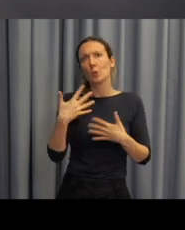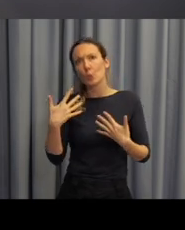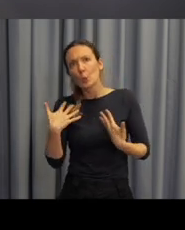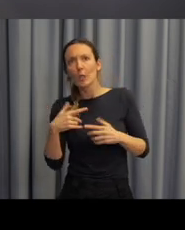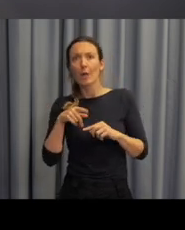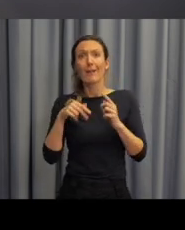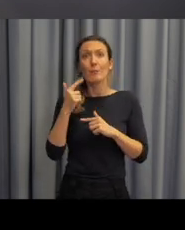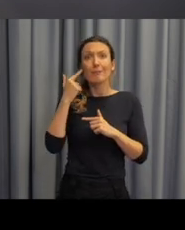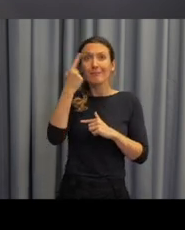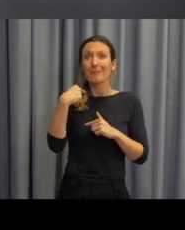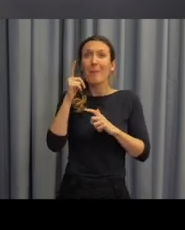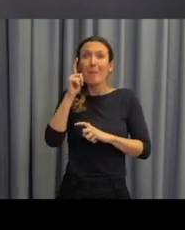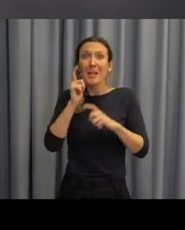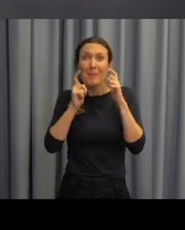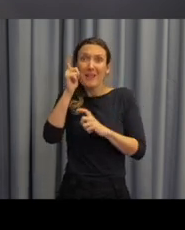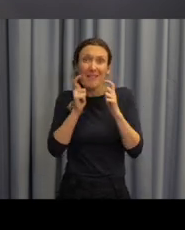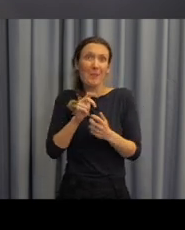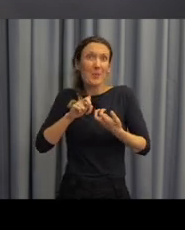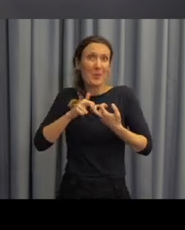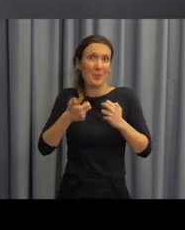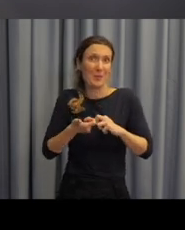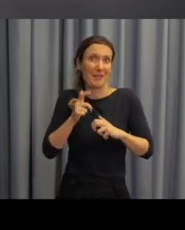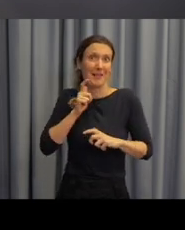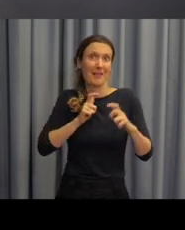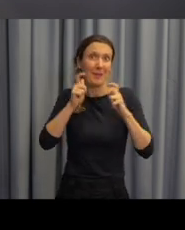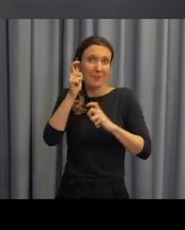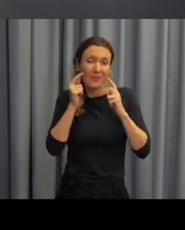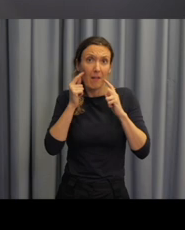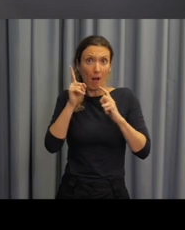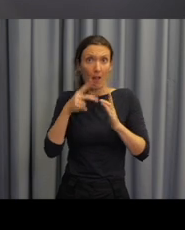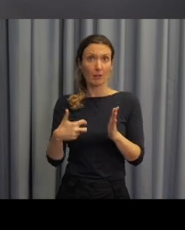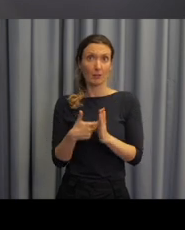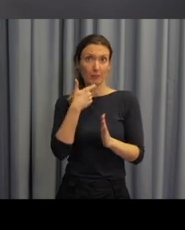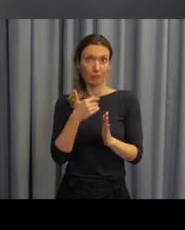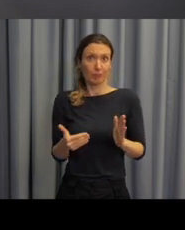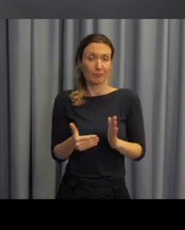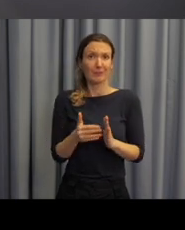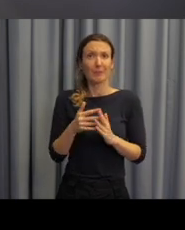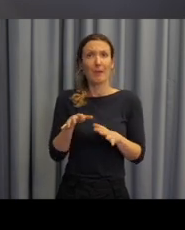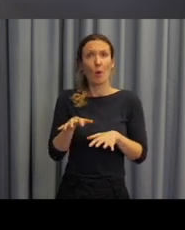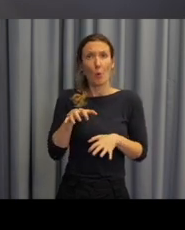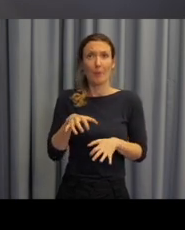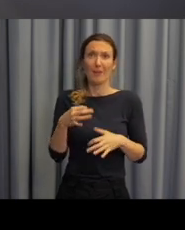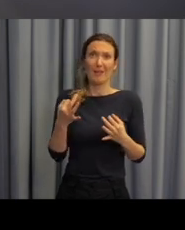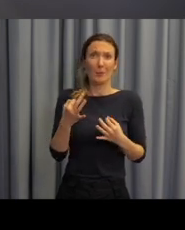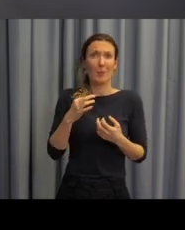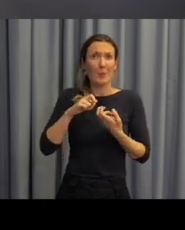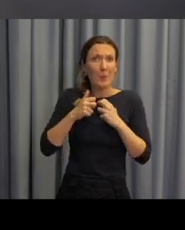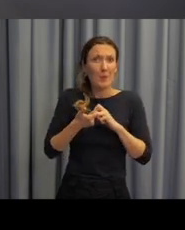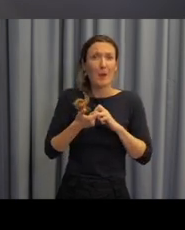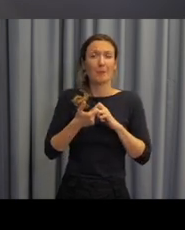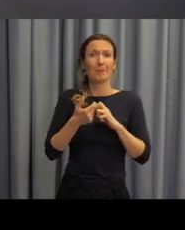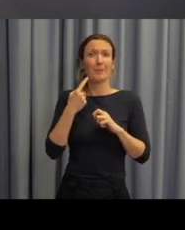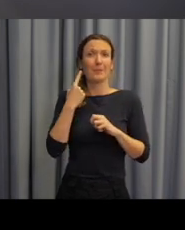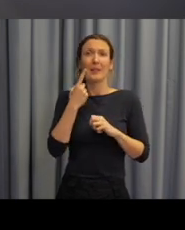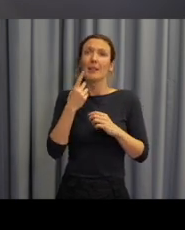o postižení buď končitín nebo mimických svalů potřebných k projevu ve znakovém